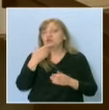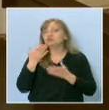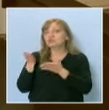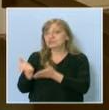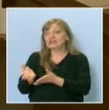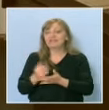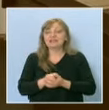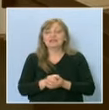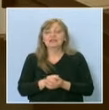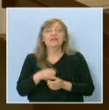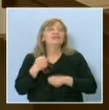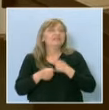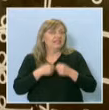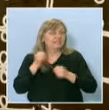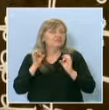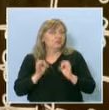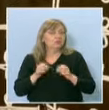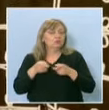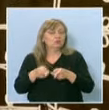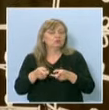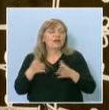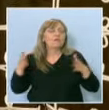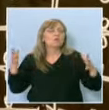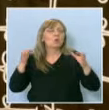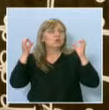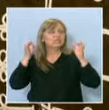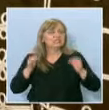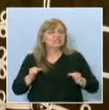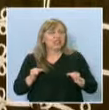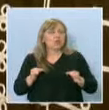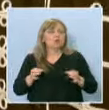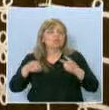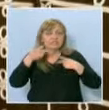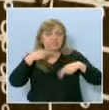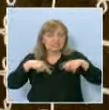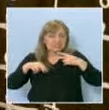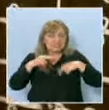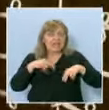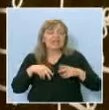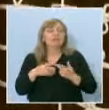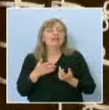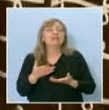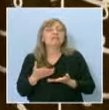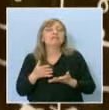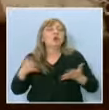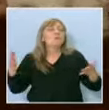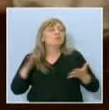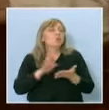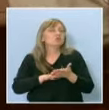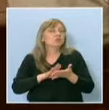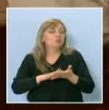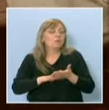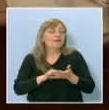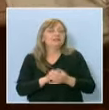Действително това е един много сериозен изследователски проект. Много са документите,